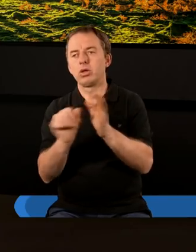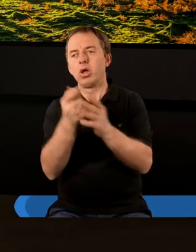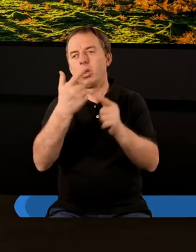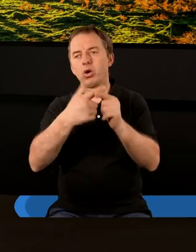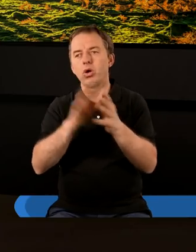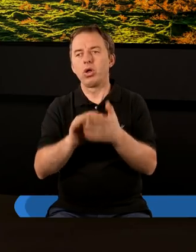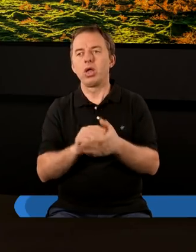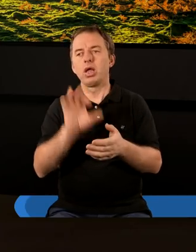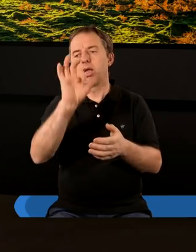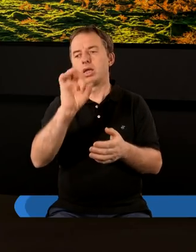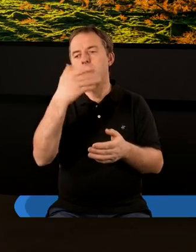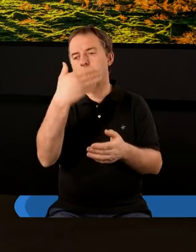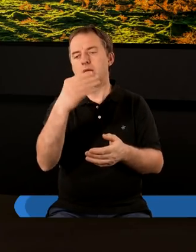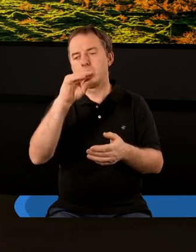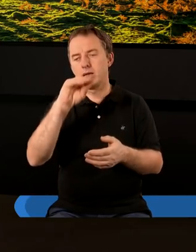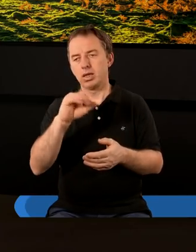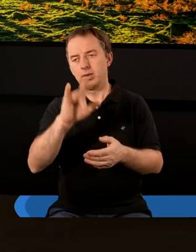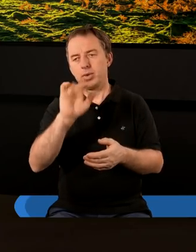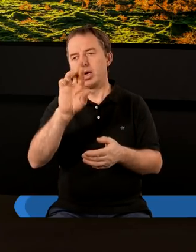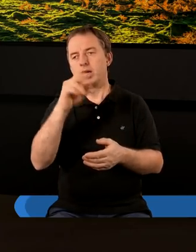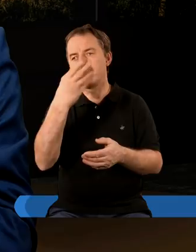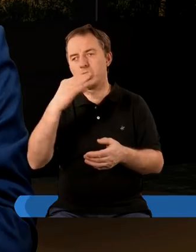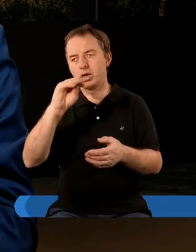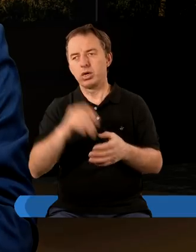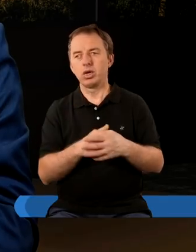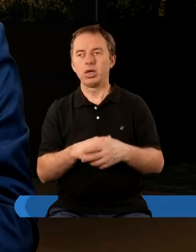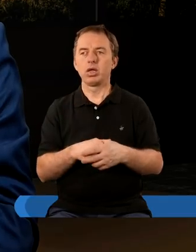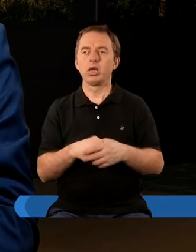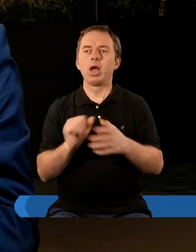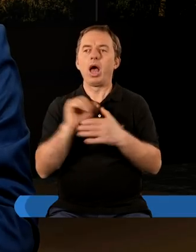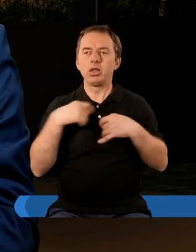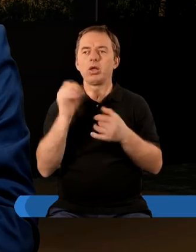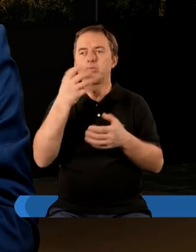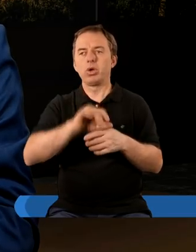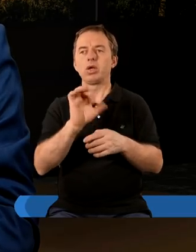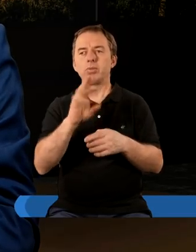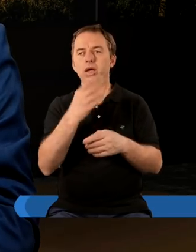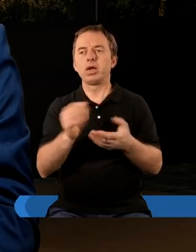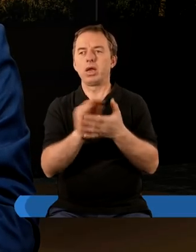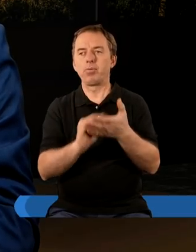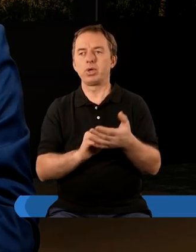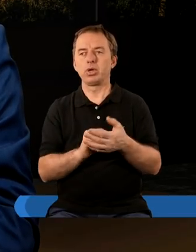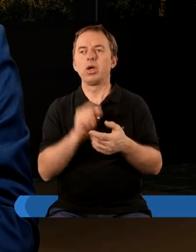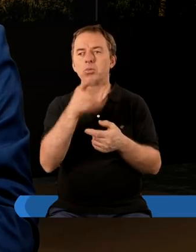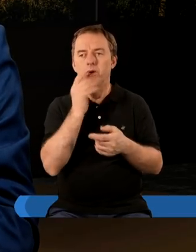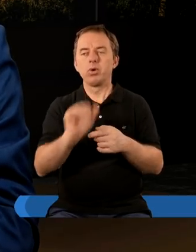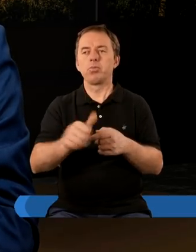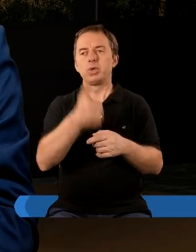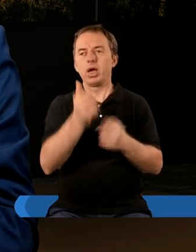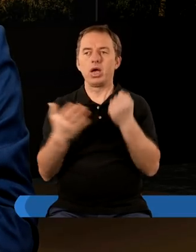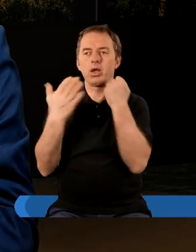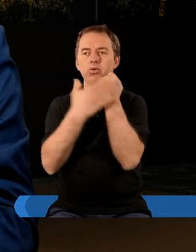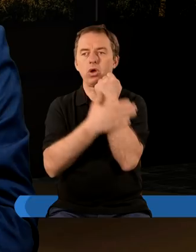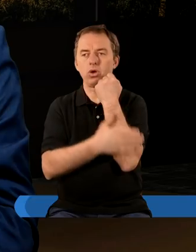do Kościoła w Smyrnie. Bardzo proszę. A do anioła zborów Smyrnie napisz. To mówi